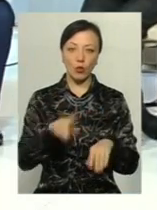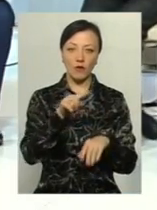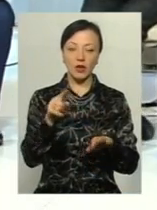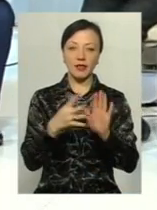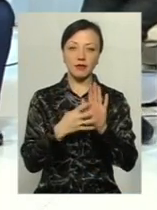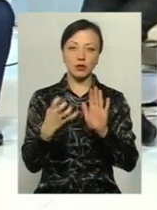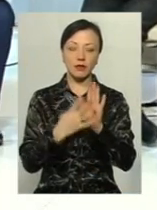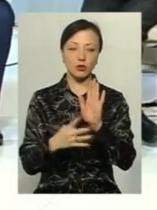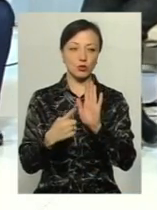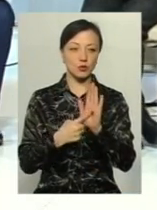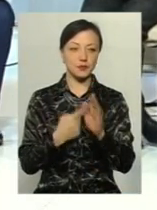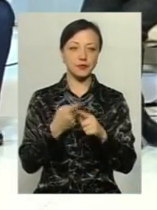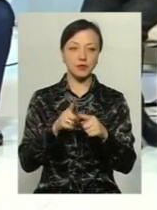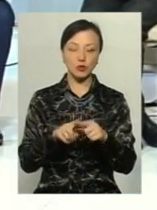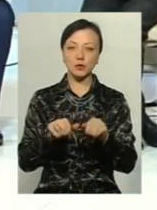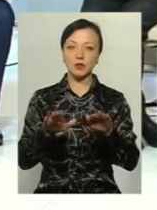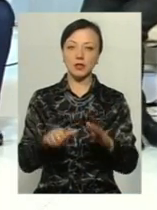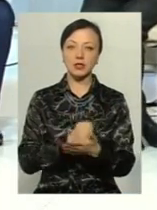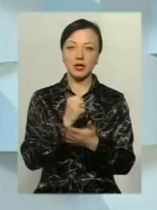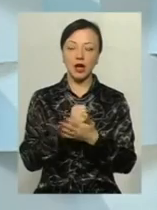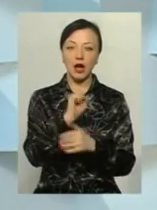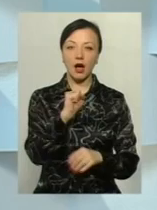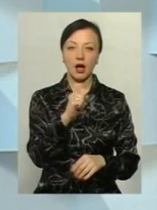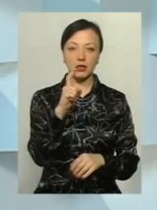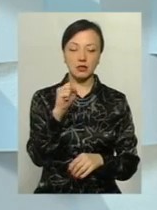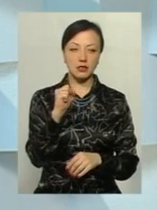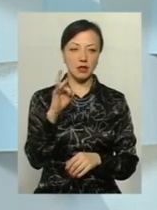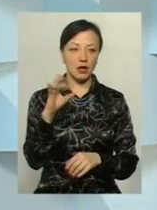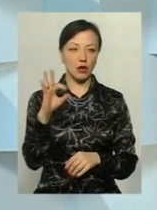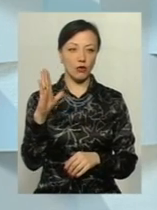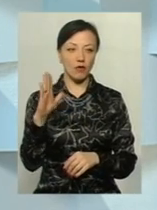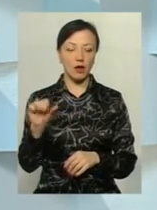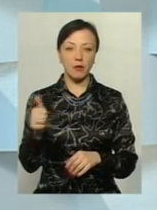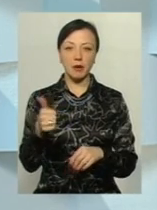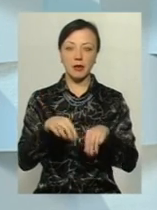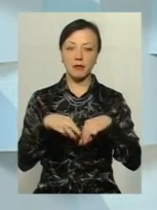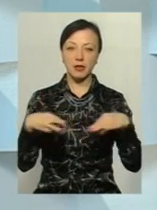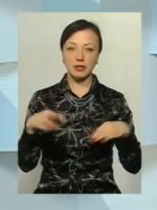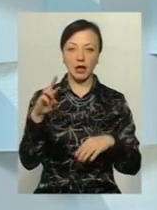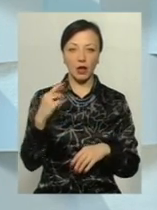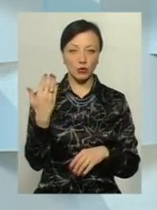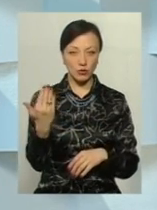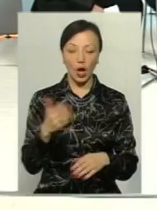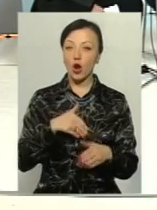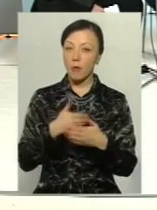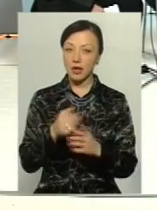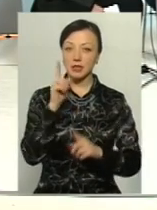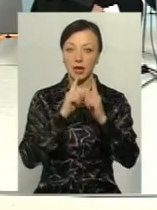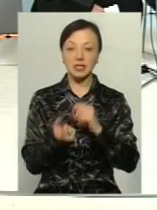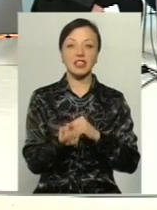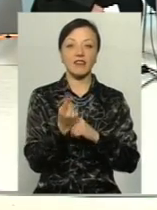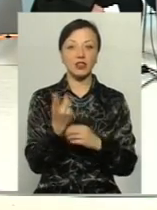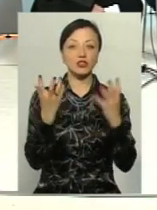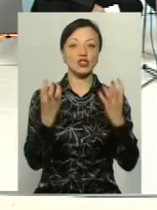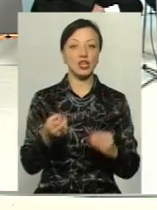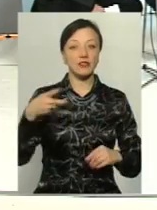постанову приймав, затверджував Микола Азаров, прем'єр-міністр уряду Януковича. Ну, власне, громадські ради з'явилися ще